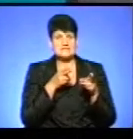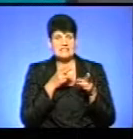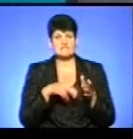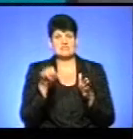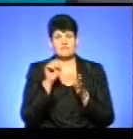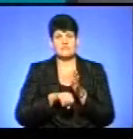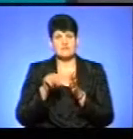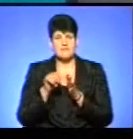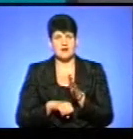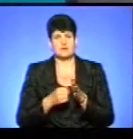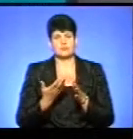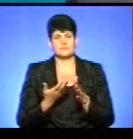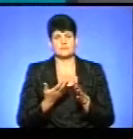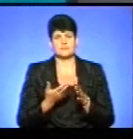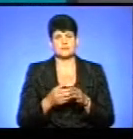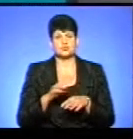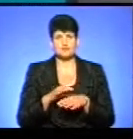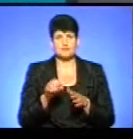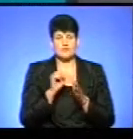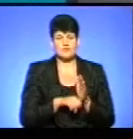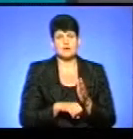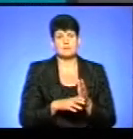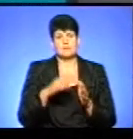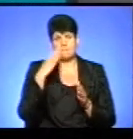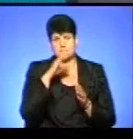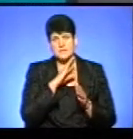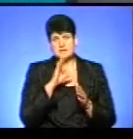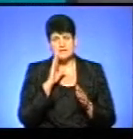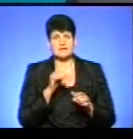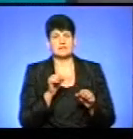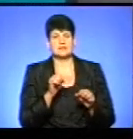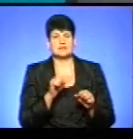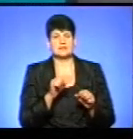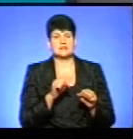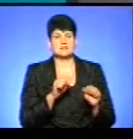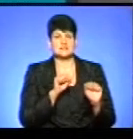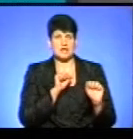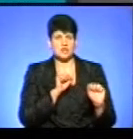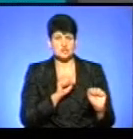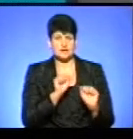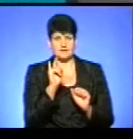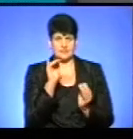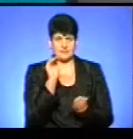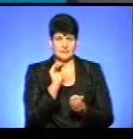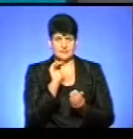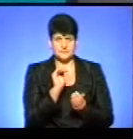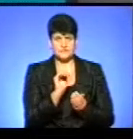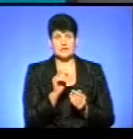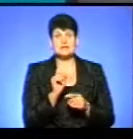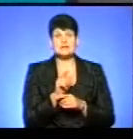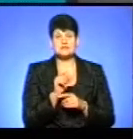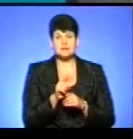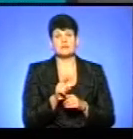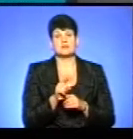членів стаї, вбивають батьків, які стоять на захист цих маленьких дитинчат. Адже на замовлення цирку забирають саме